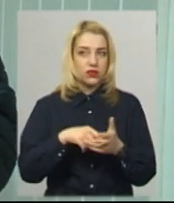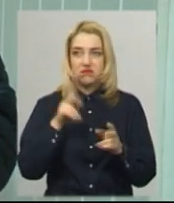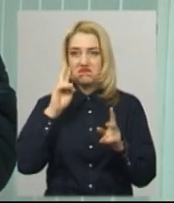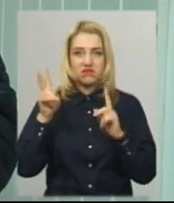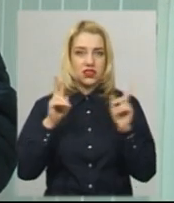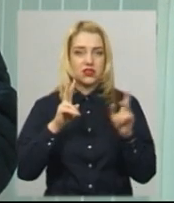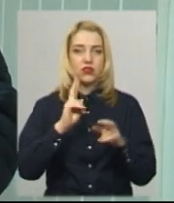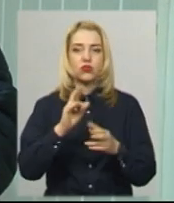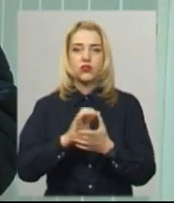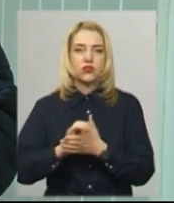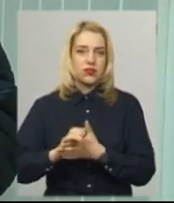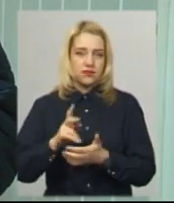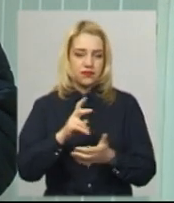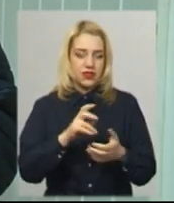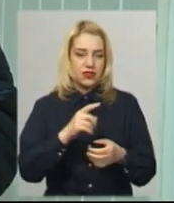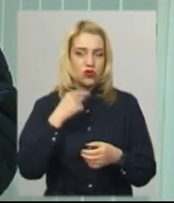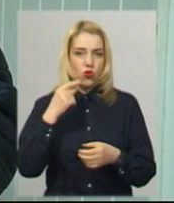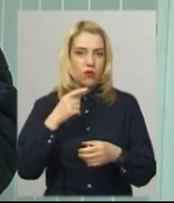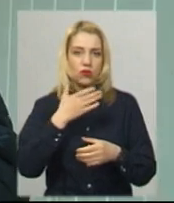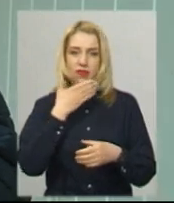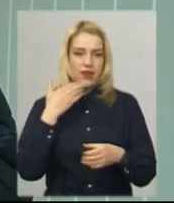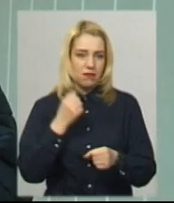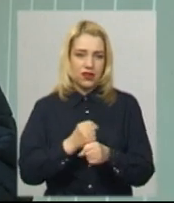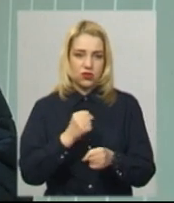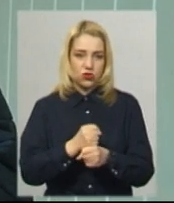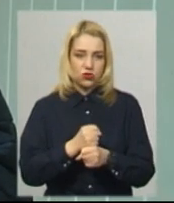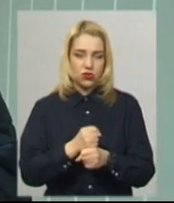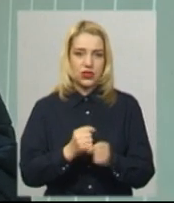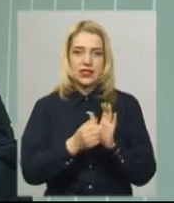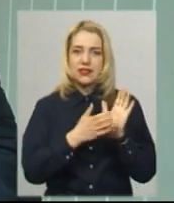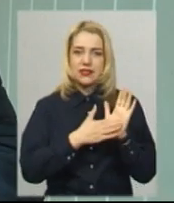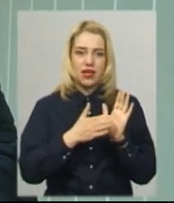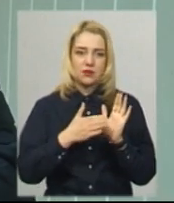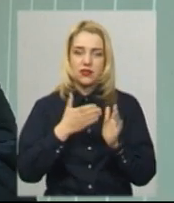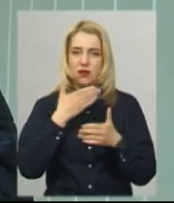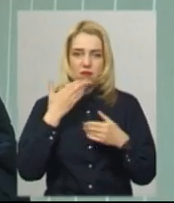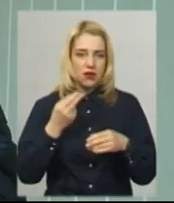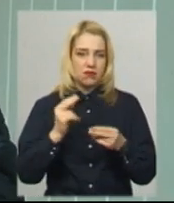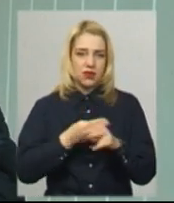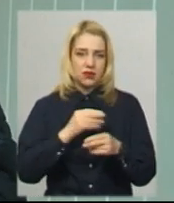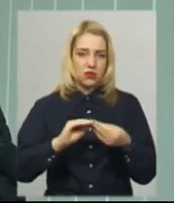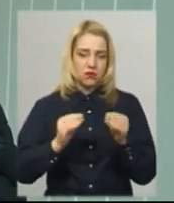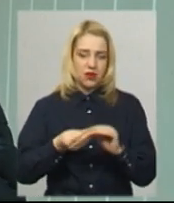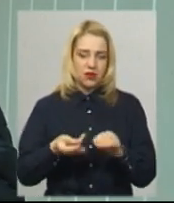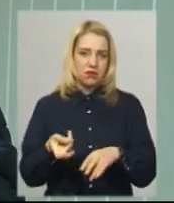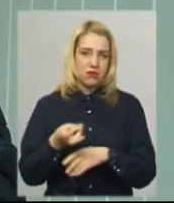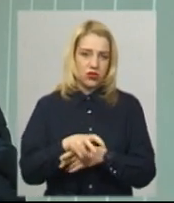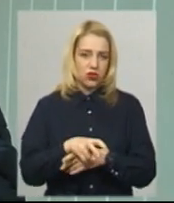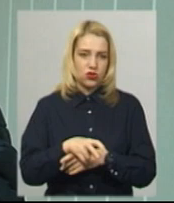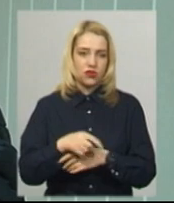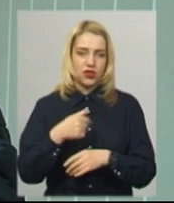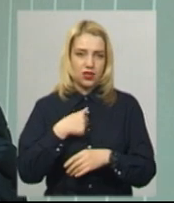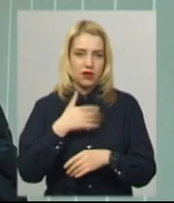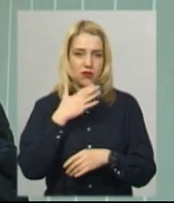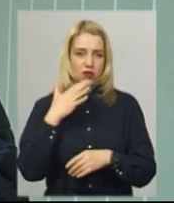знав стоматологів, майже всі не працюють. Записів ніяких проблем немає, прийшов, навіть я, хоча я